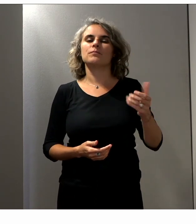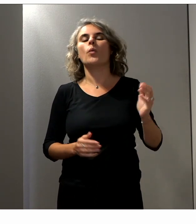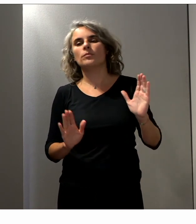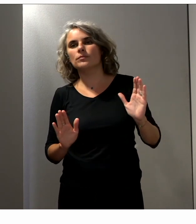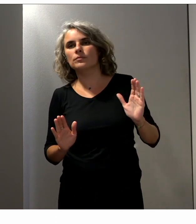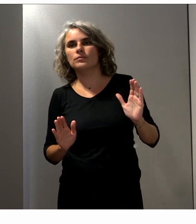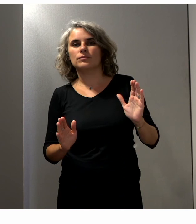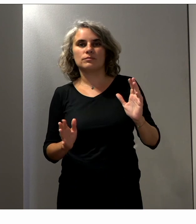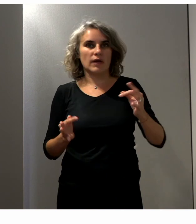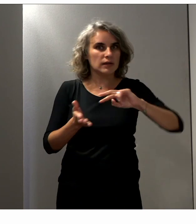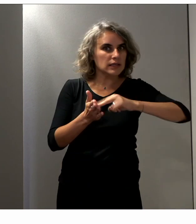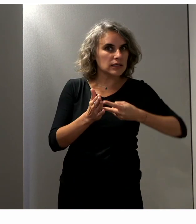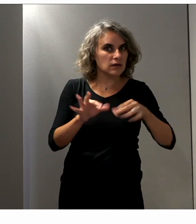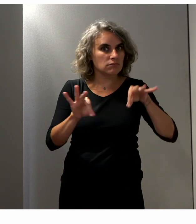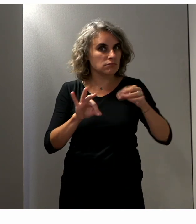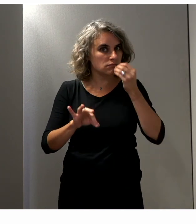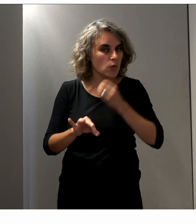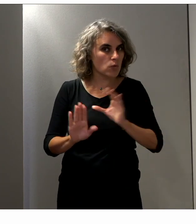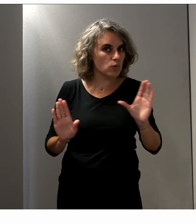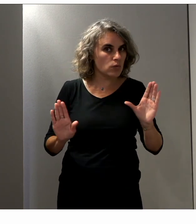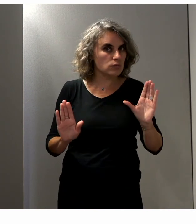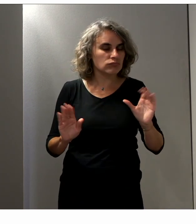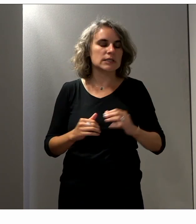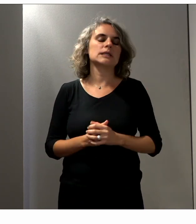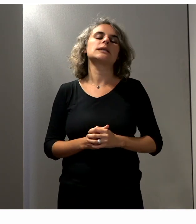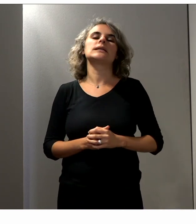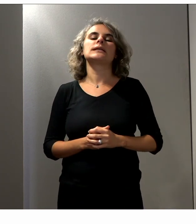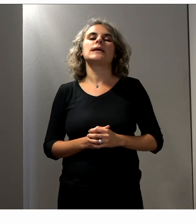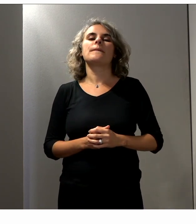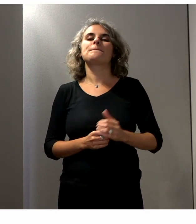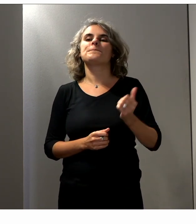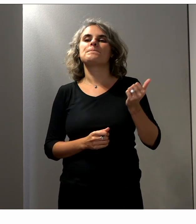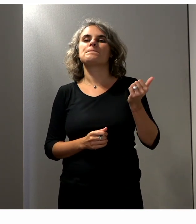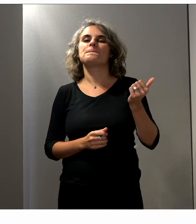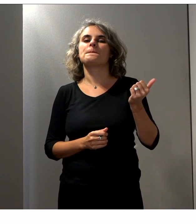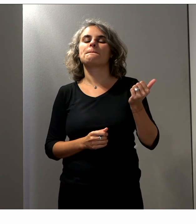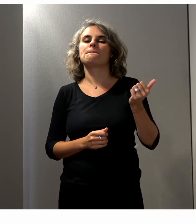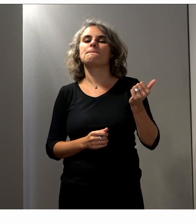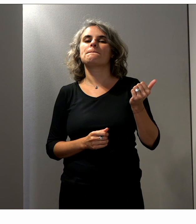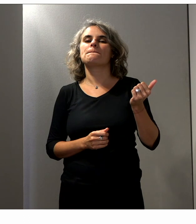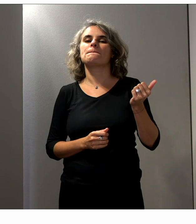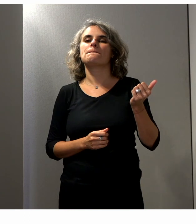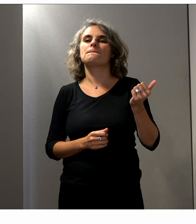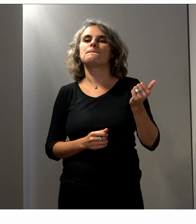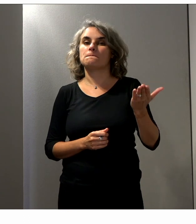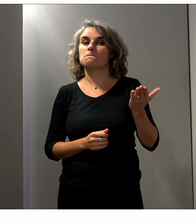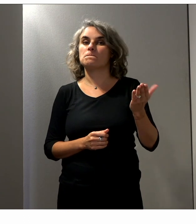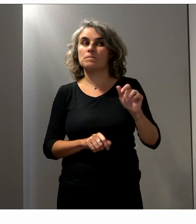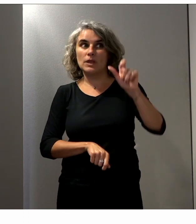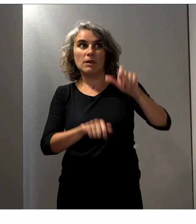le fait qu'on ait les moyens techniques adéquats, pour du coup maintenant donner la parole aux